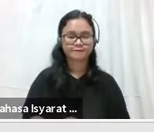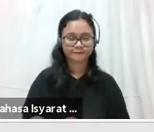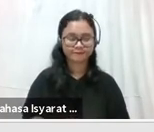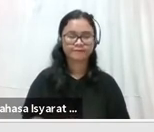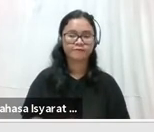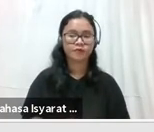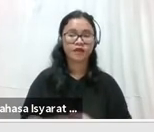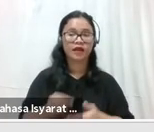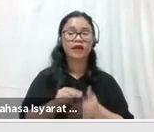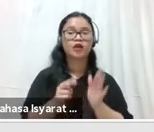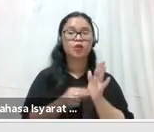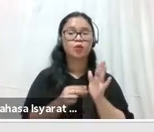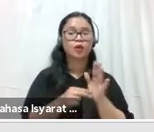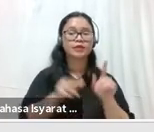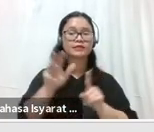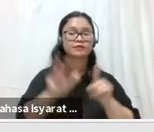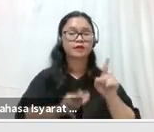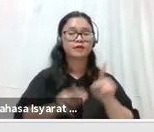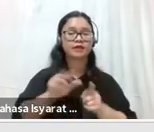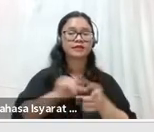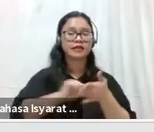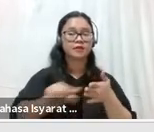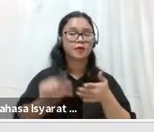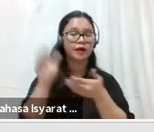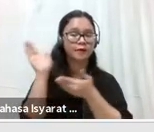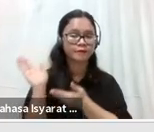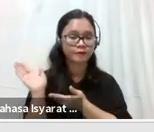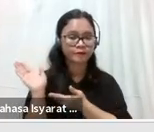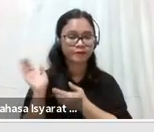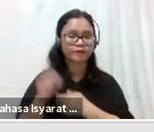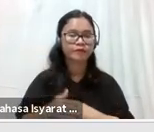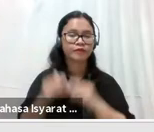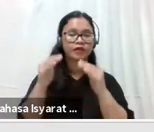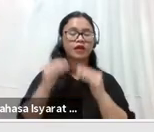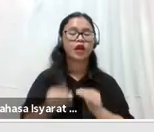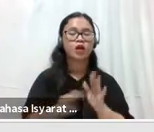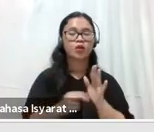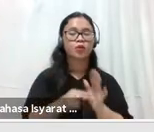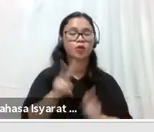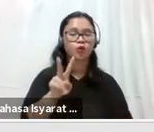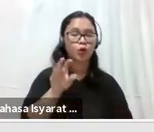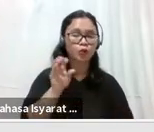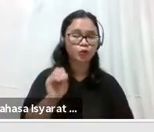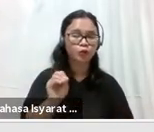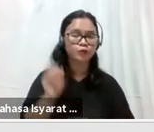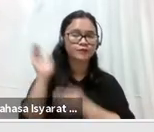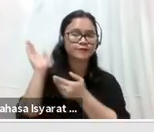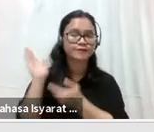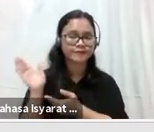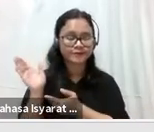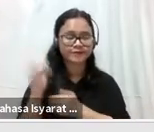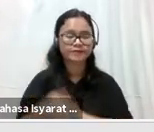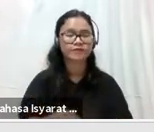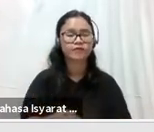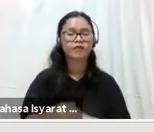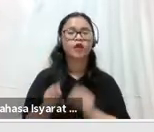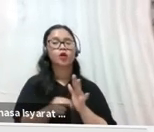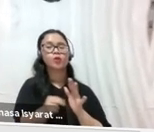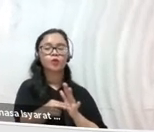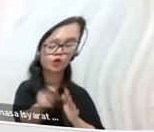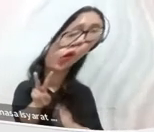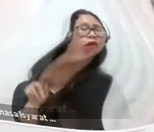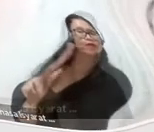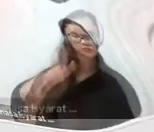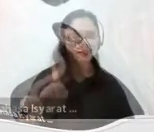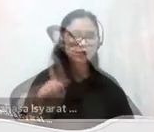19. Ardiansyah dalam kurung individu 20. Ardiyanto dalam kurung individu 21.